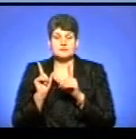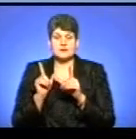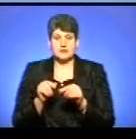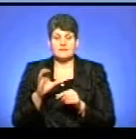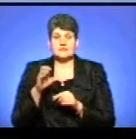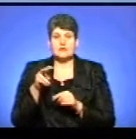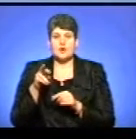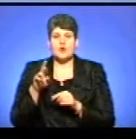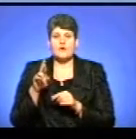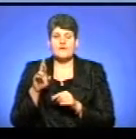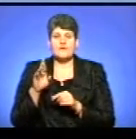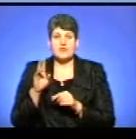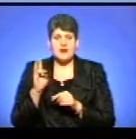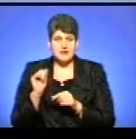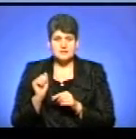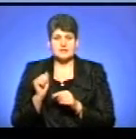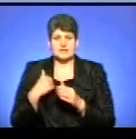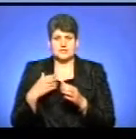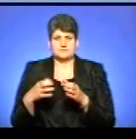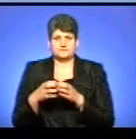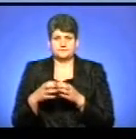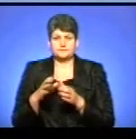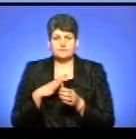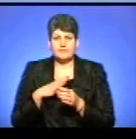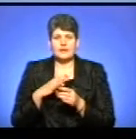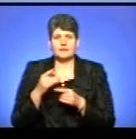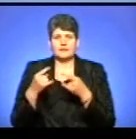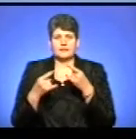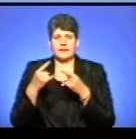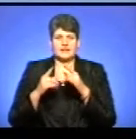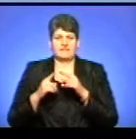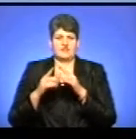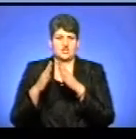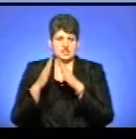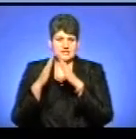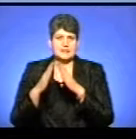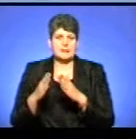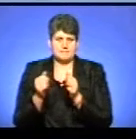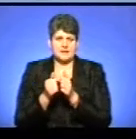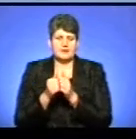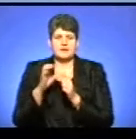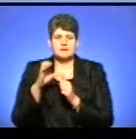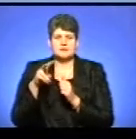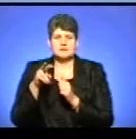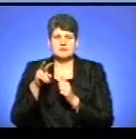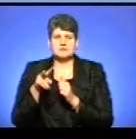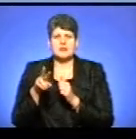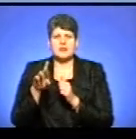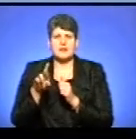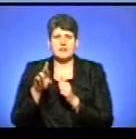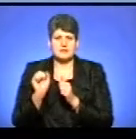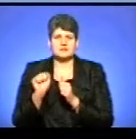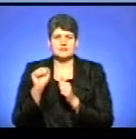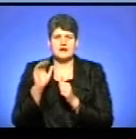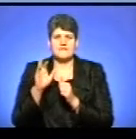Наш зведений загин з Тернополя стояв на телевищі, це перейдя перед Славянськом. Я коли запитався, кажу,